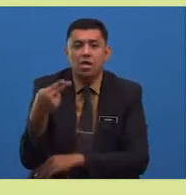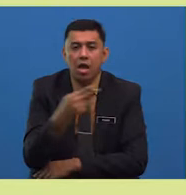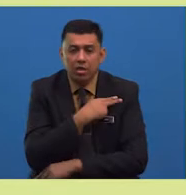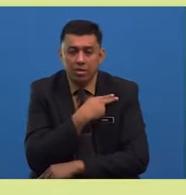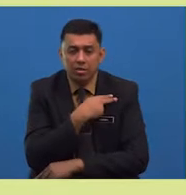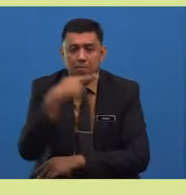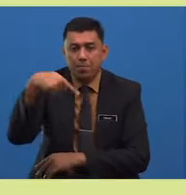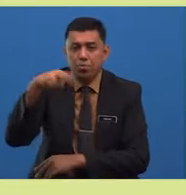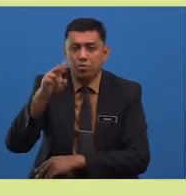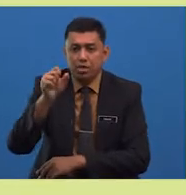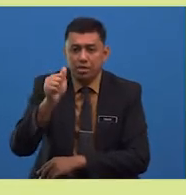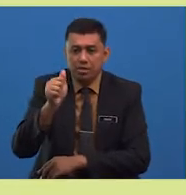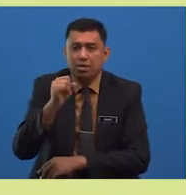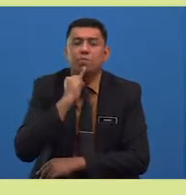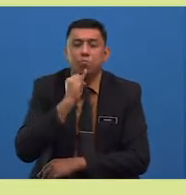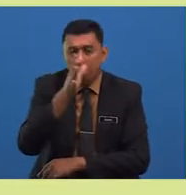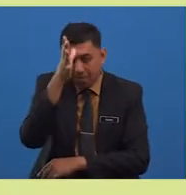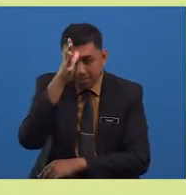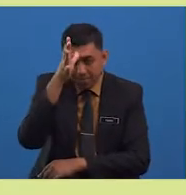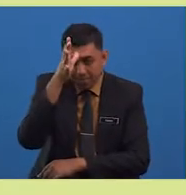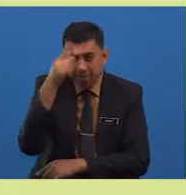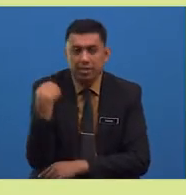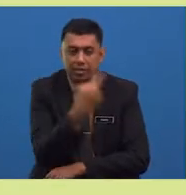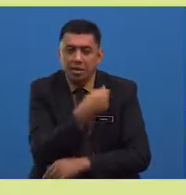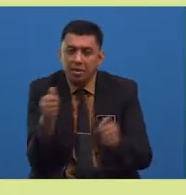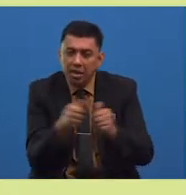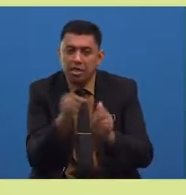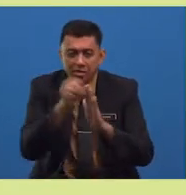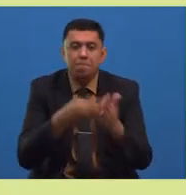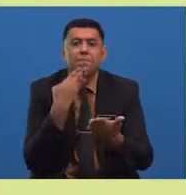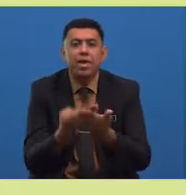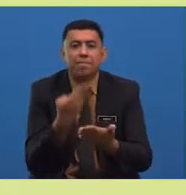ibu bapa kita dengan sebaik-baiknya.